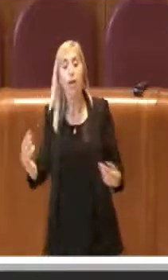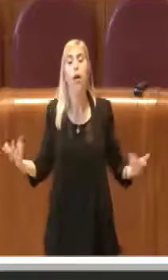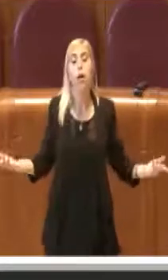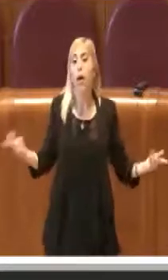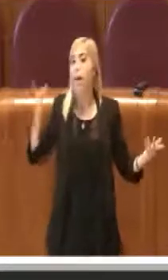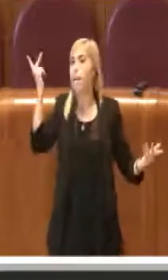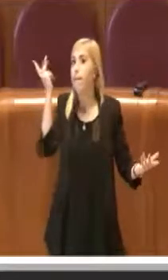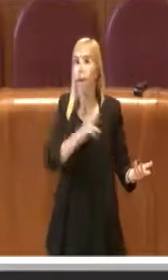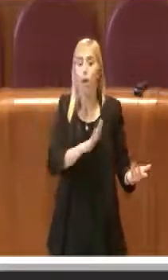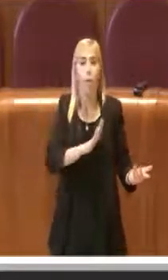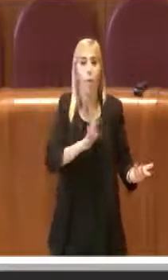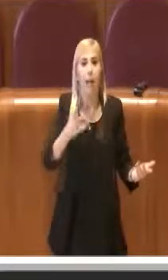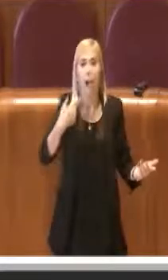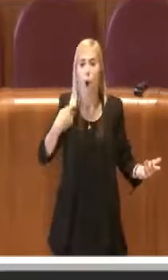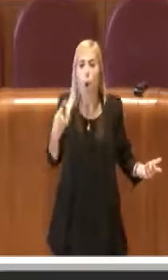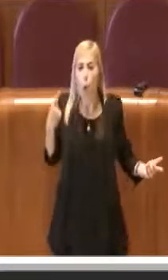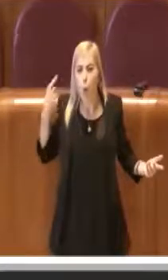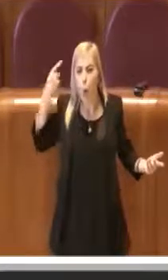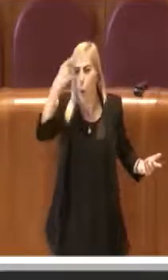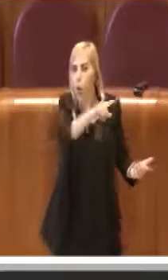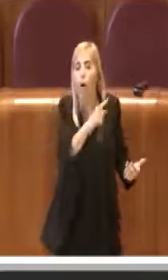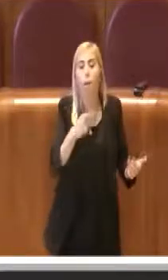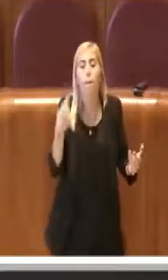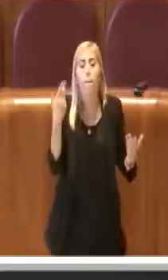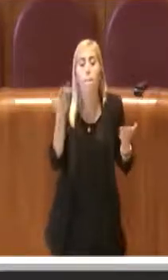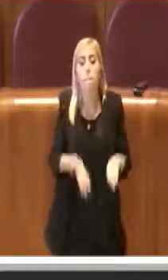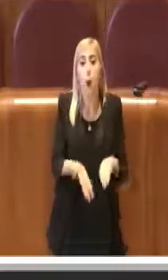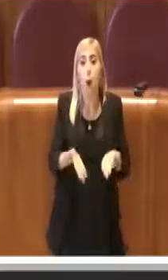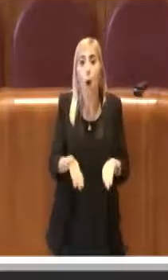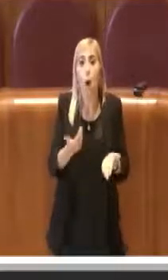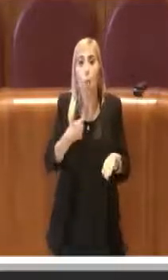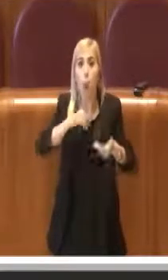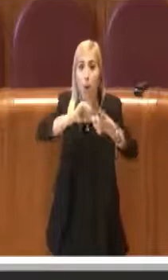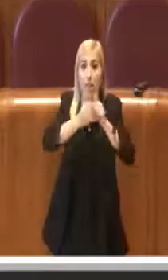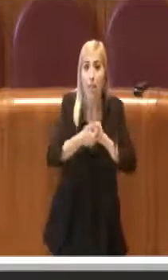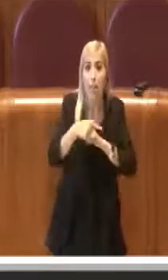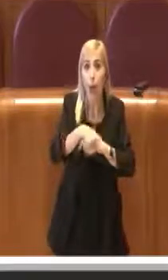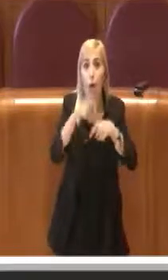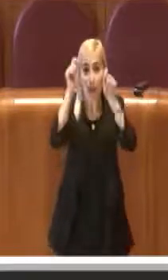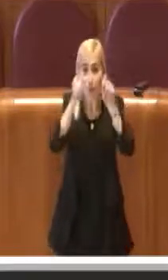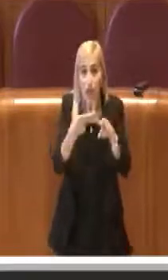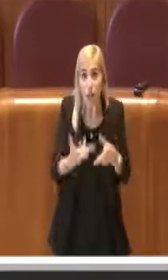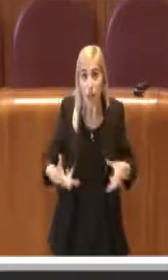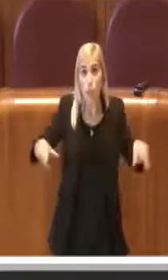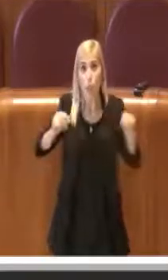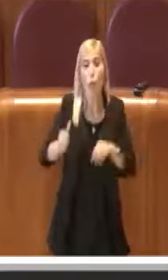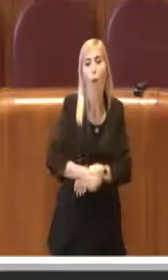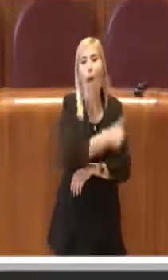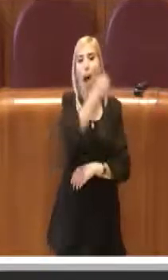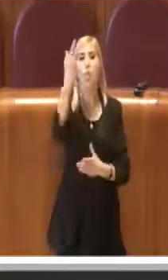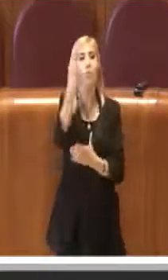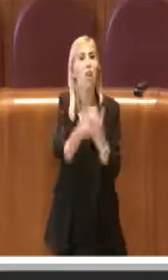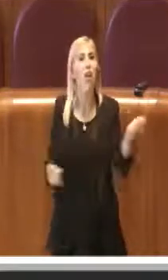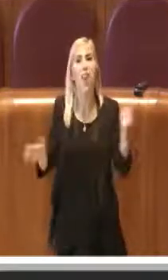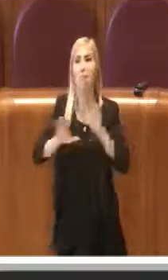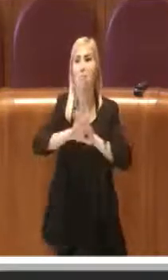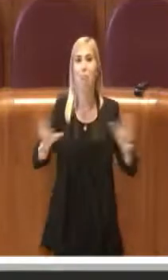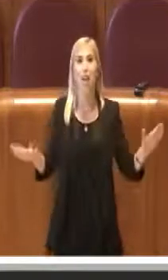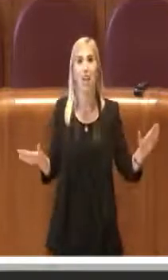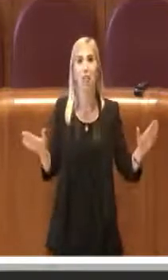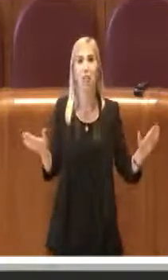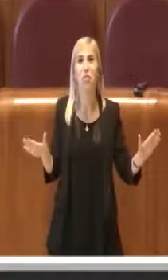difficile pensare che adesso le attività possano ripartire, quindi ormai l'anno è stato perso completamente